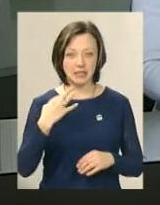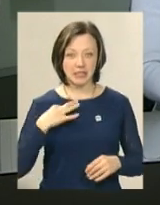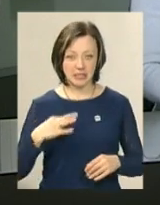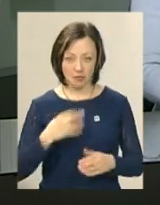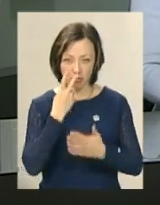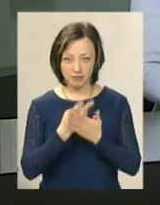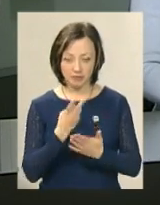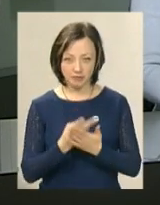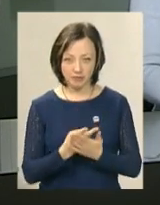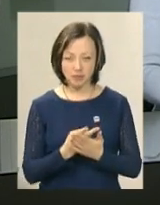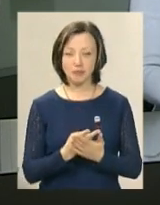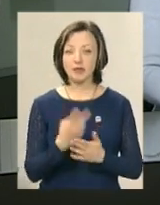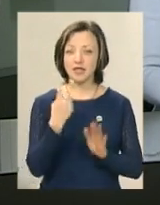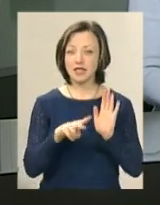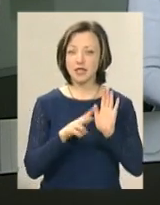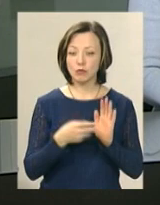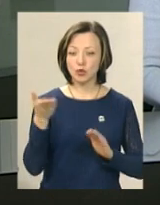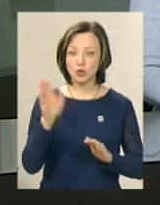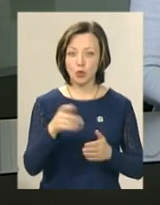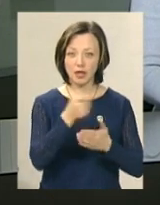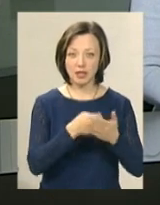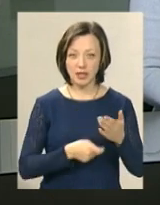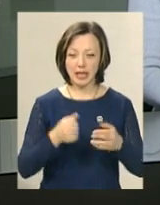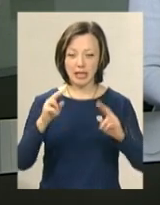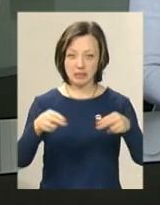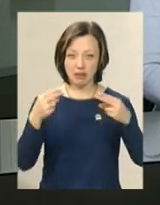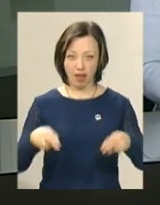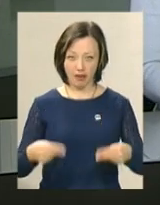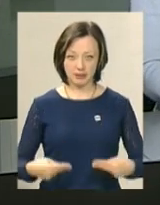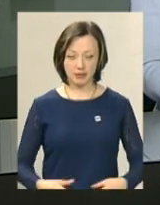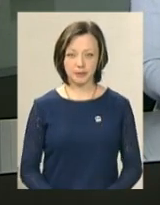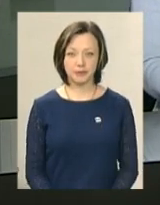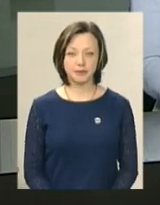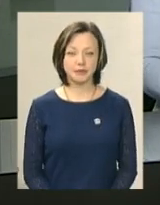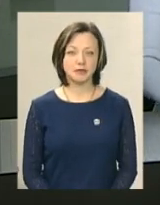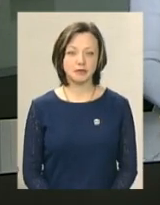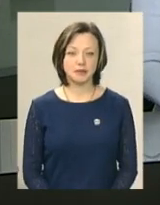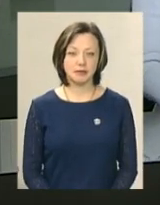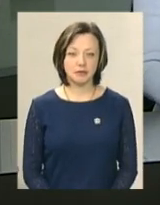Ігор Севець, 27 картин і цифрові слайди, розповідає Тетяна Ворожцова.